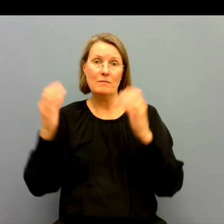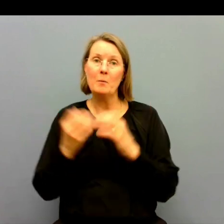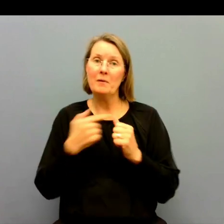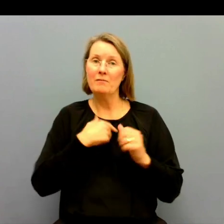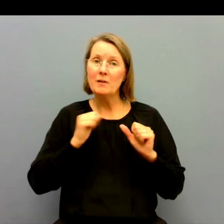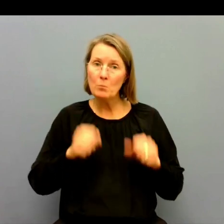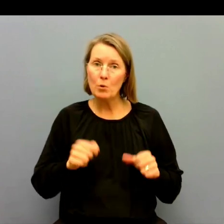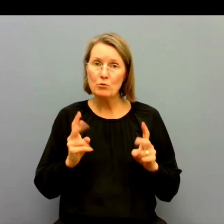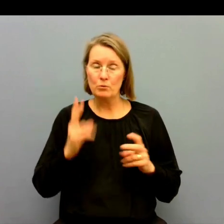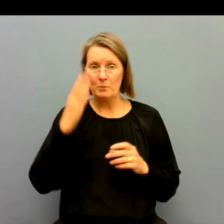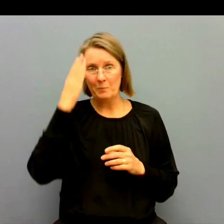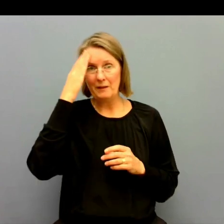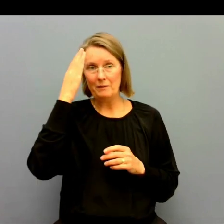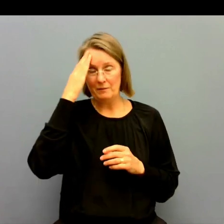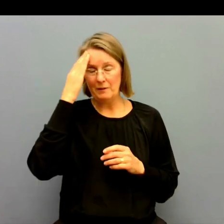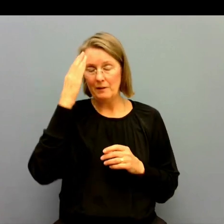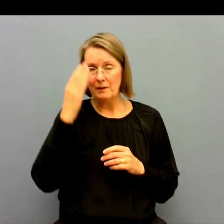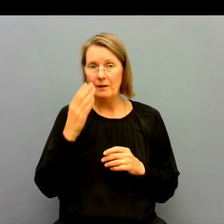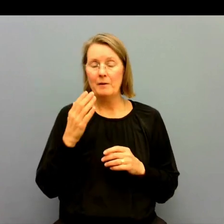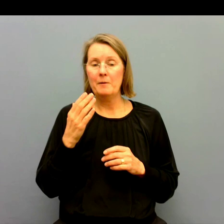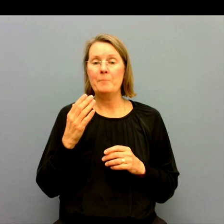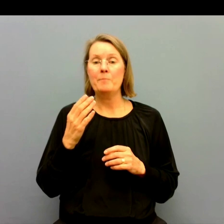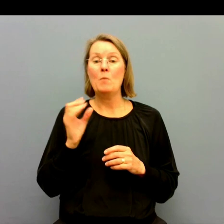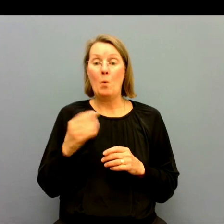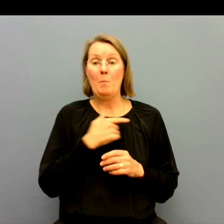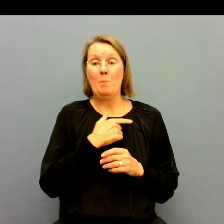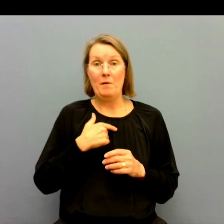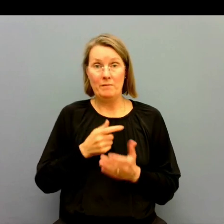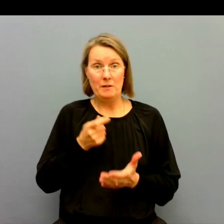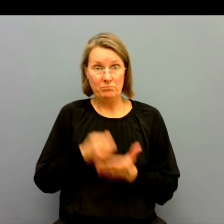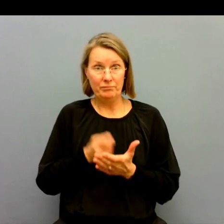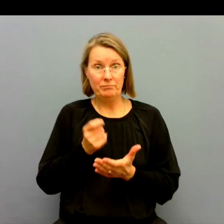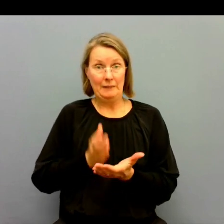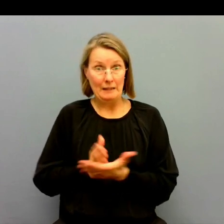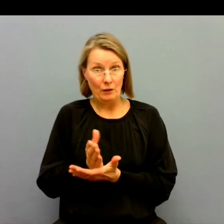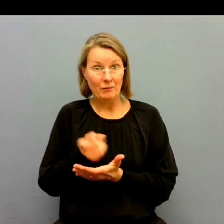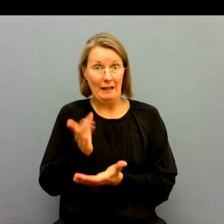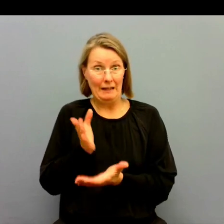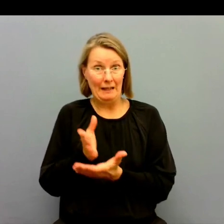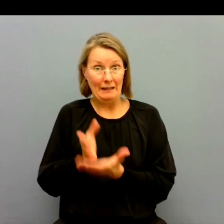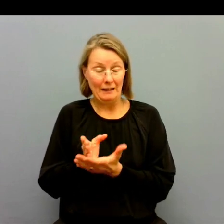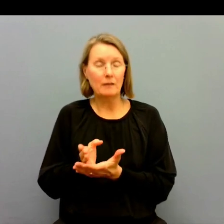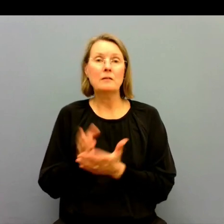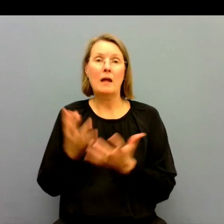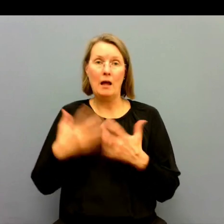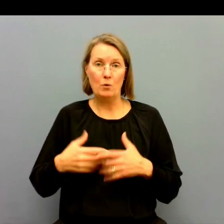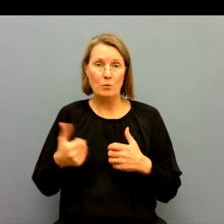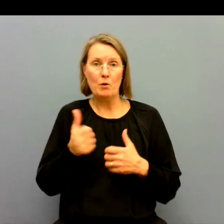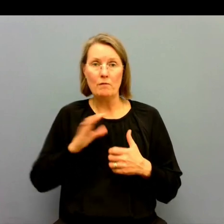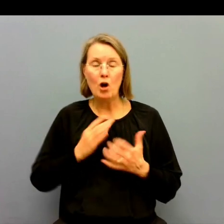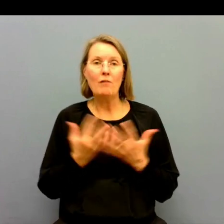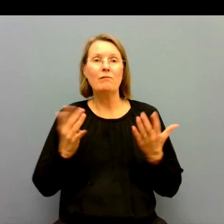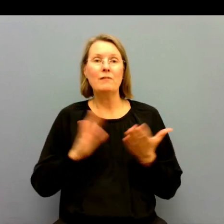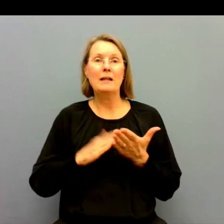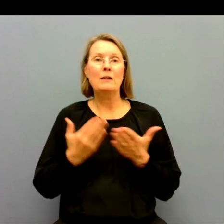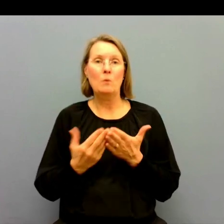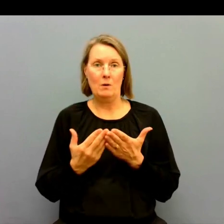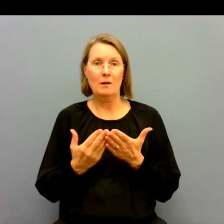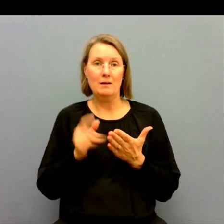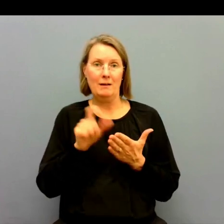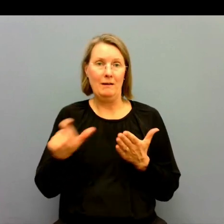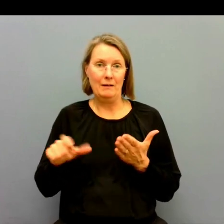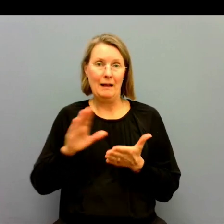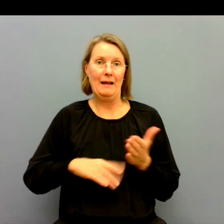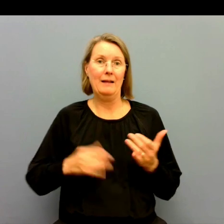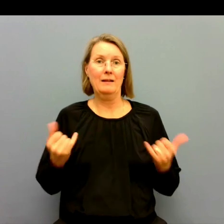Sen ska vi vara fullt medvetna om att inför vi den rättigheten så kommer vi behöva fler tolkar. Än vad vi har idag.